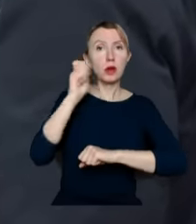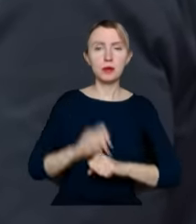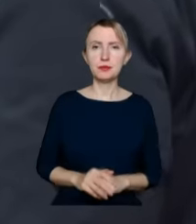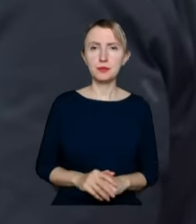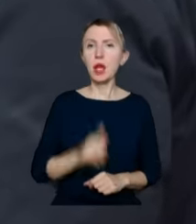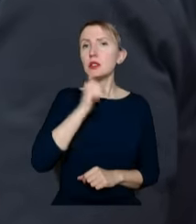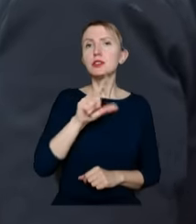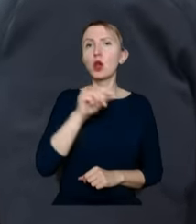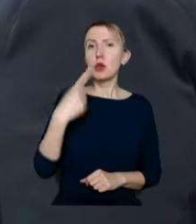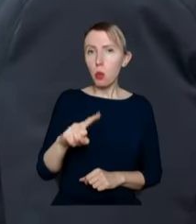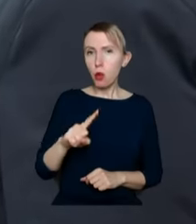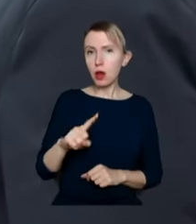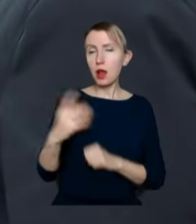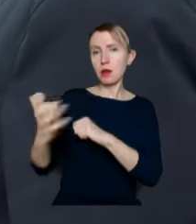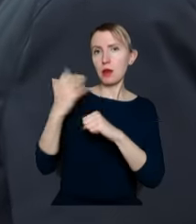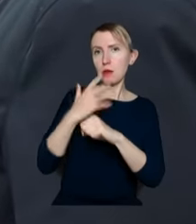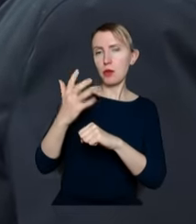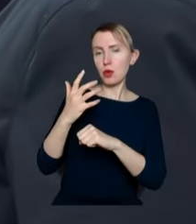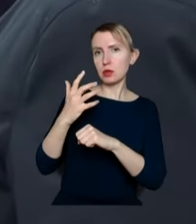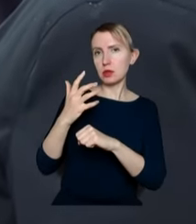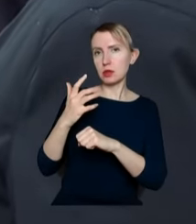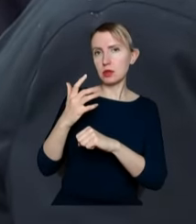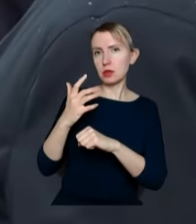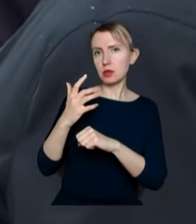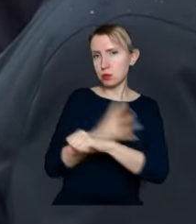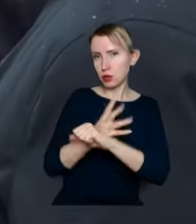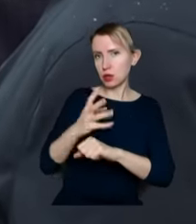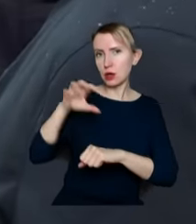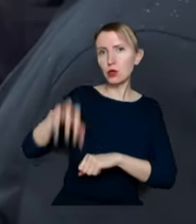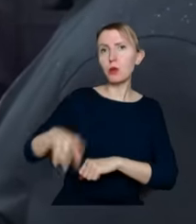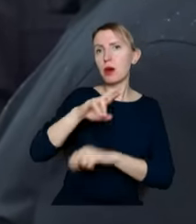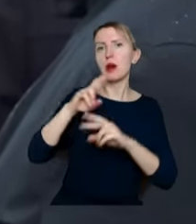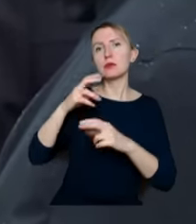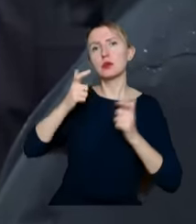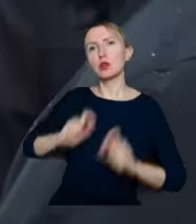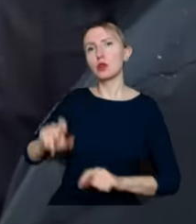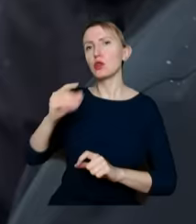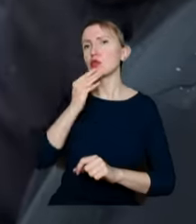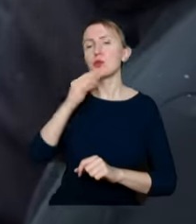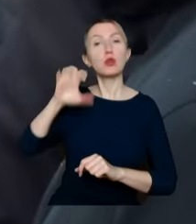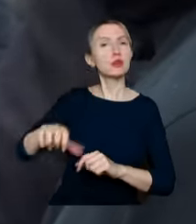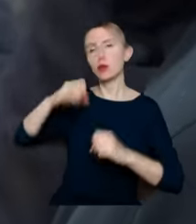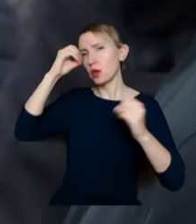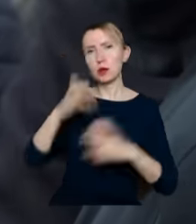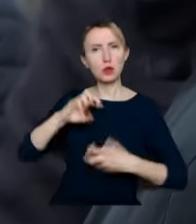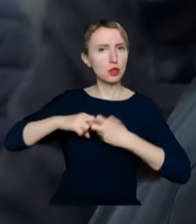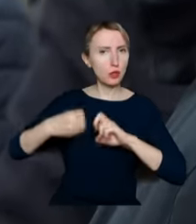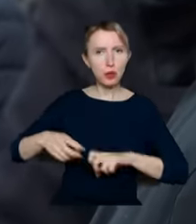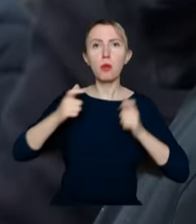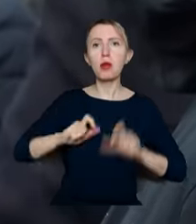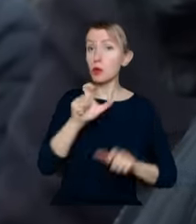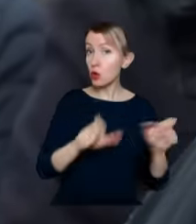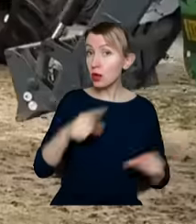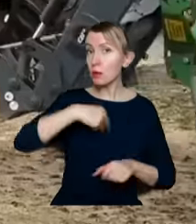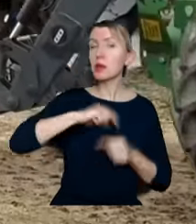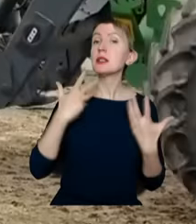ład i import zboża i produktów rolno-spożywczych z Ukrainy. To są najgorsze problemy nasze i my chcemy